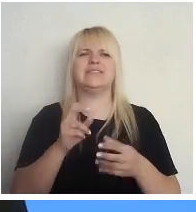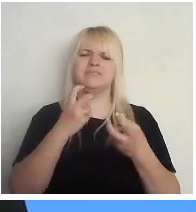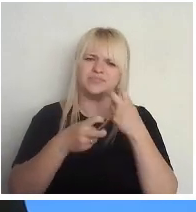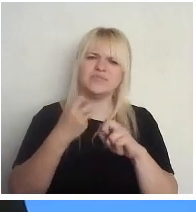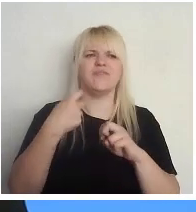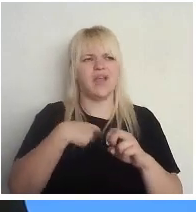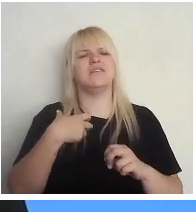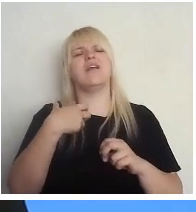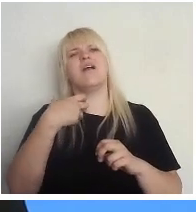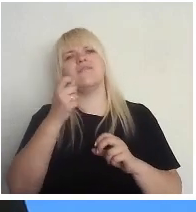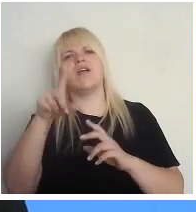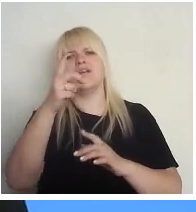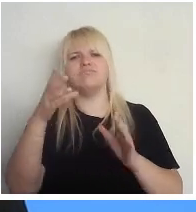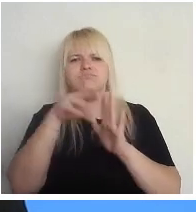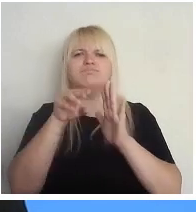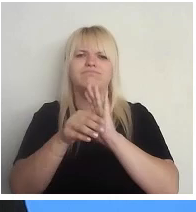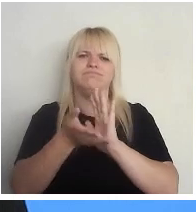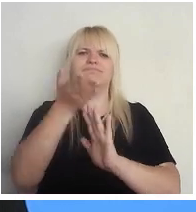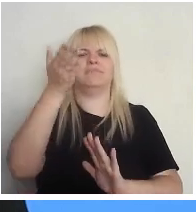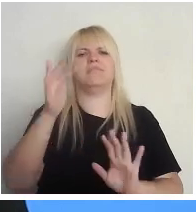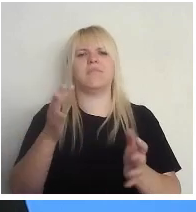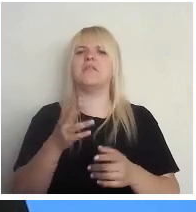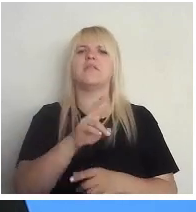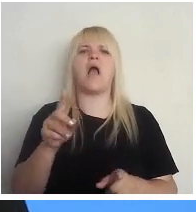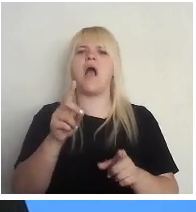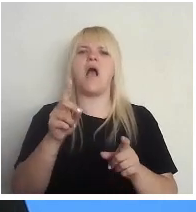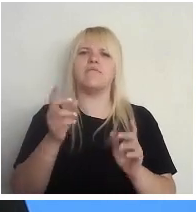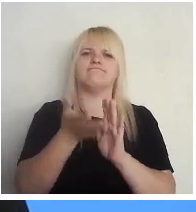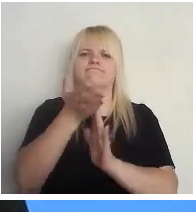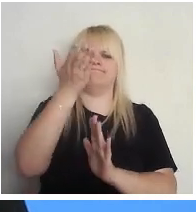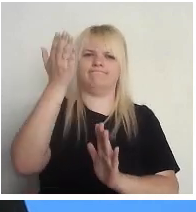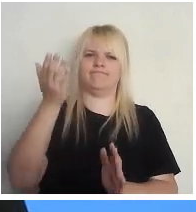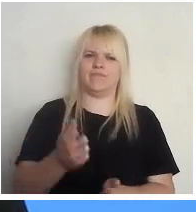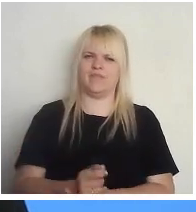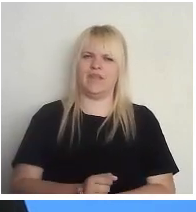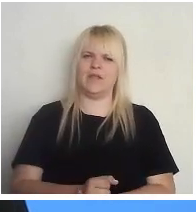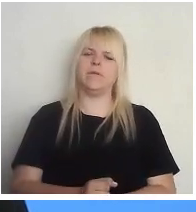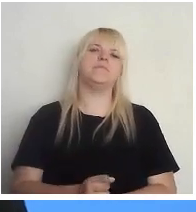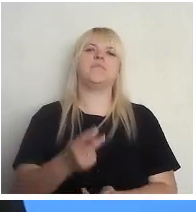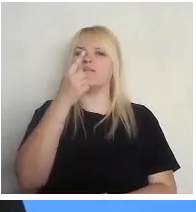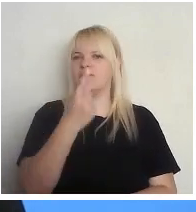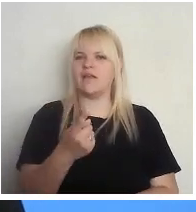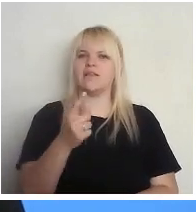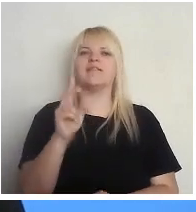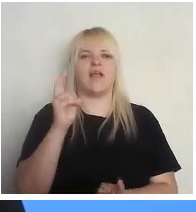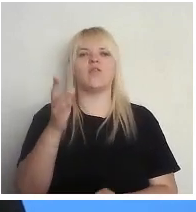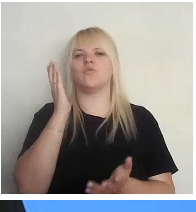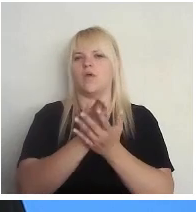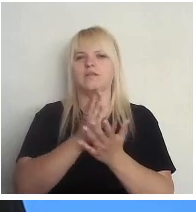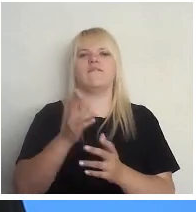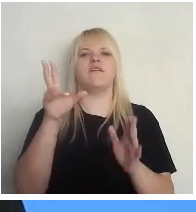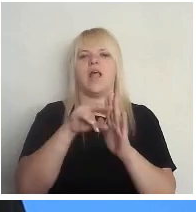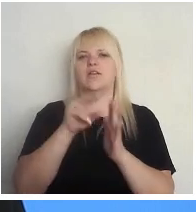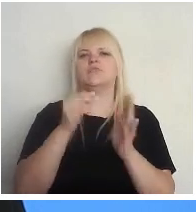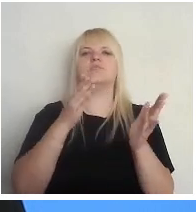varbūt tās tīs lietīgas, kas varētu veicināt šo procesu? Nu, viena ir acīmredzama, ka vēlēšanu pieejamība tiem,